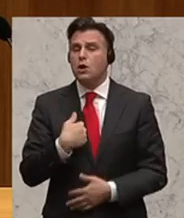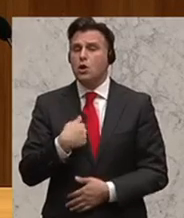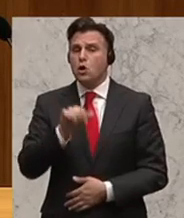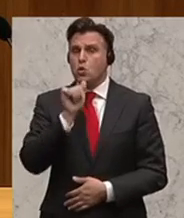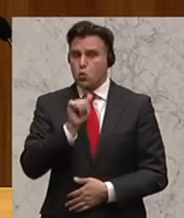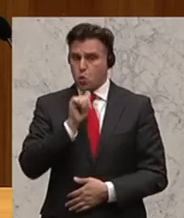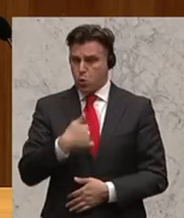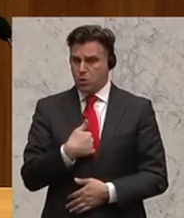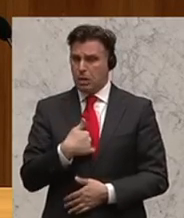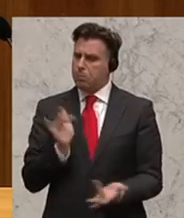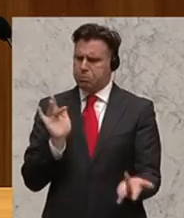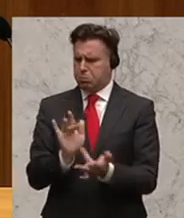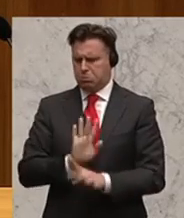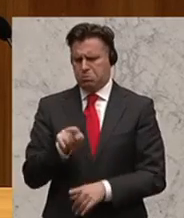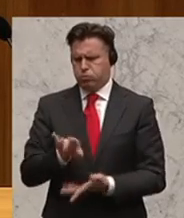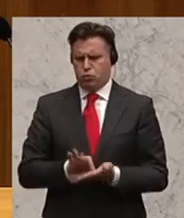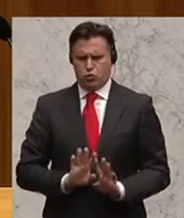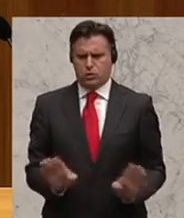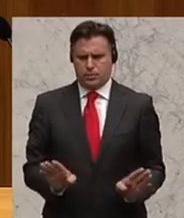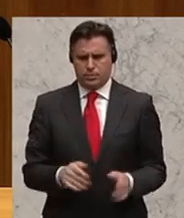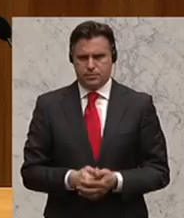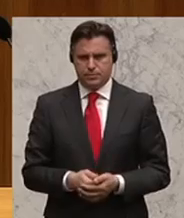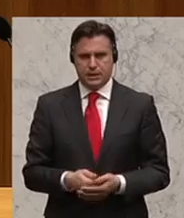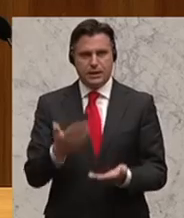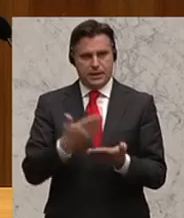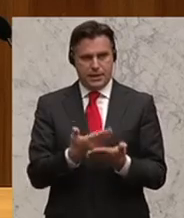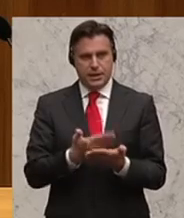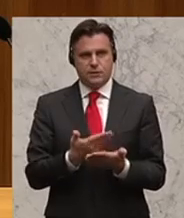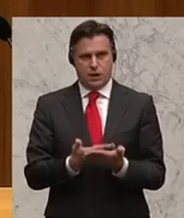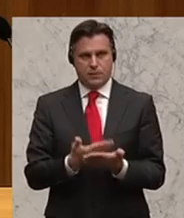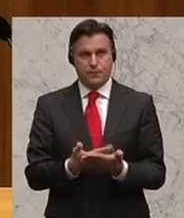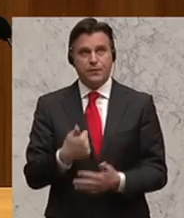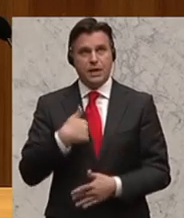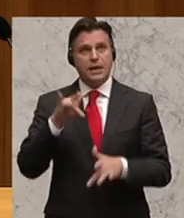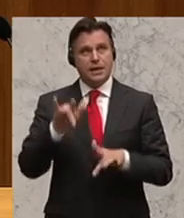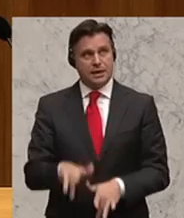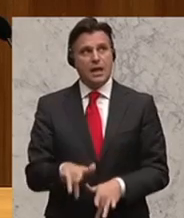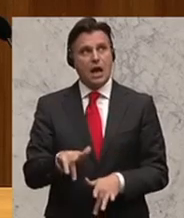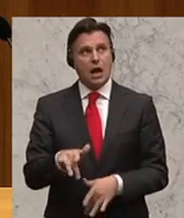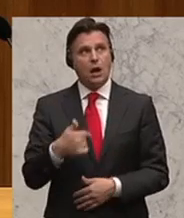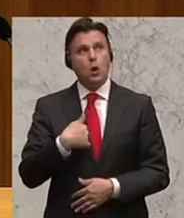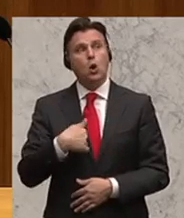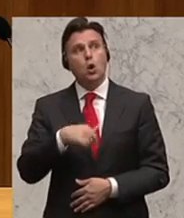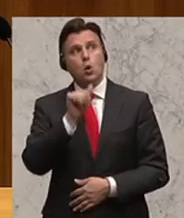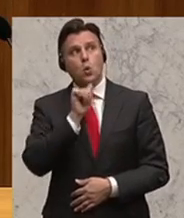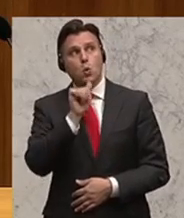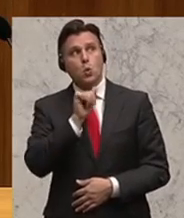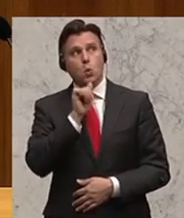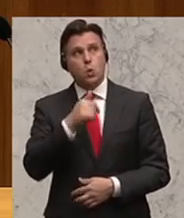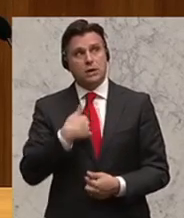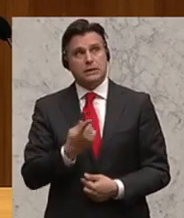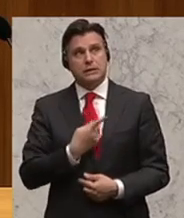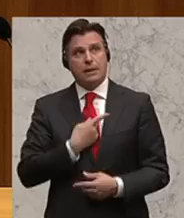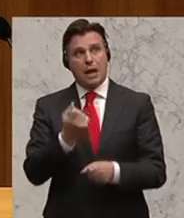als Einzige gegen diesen Punkt gestimmt. Wie gesagt, meine Damen und Herren, wir Grünen sind nicht bereit, beim Gesundheitsschutz von